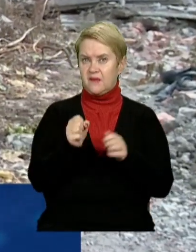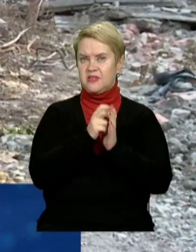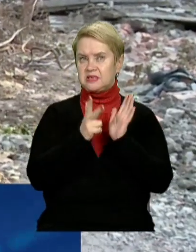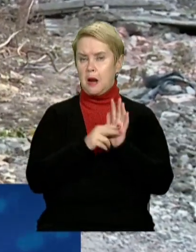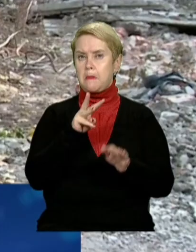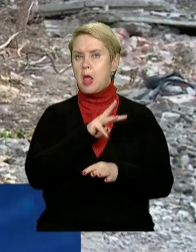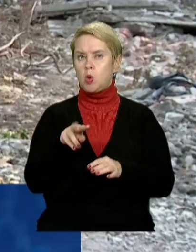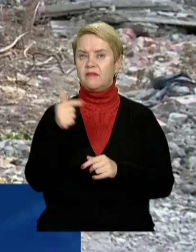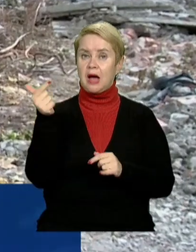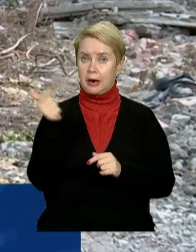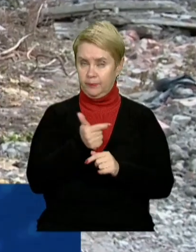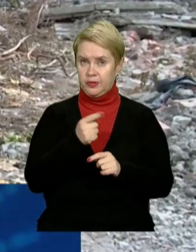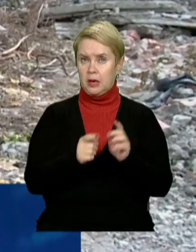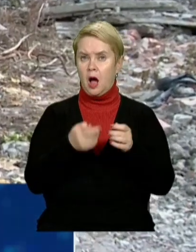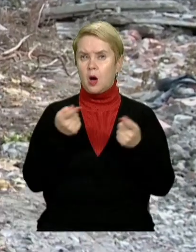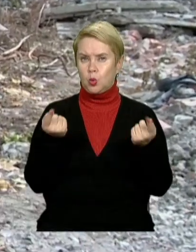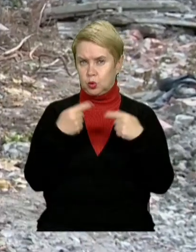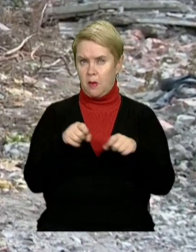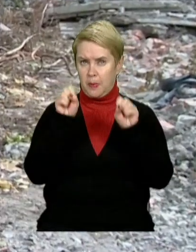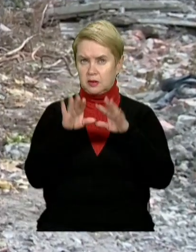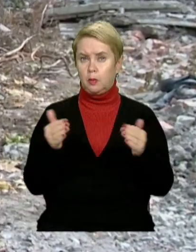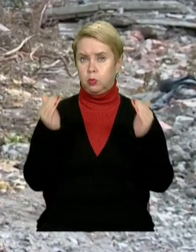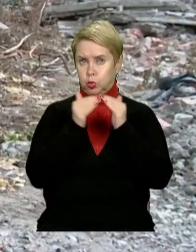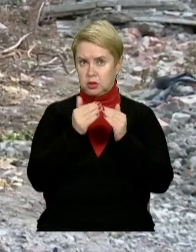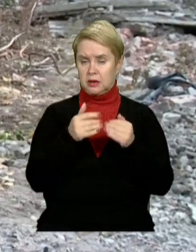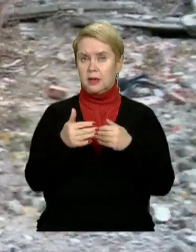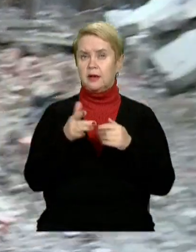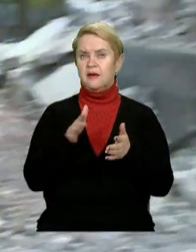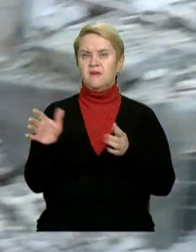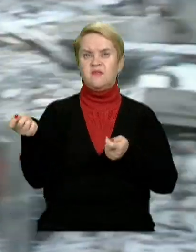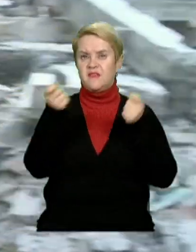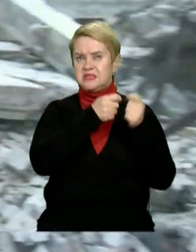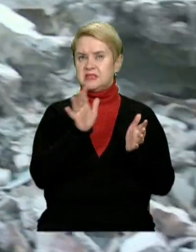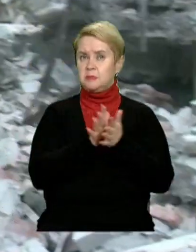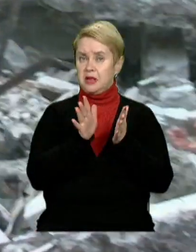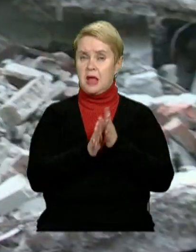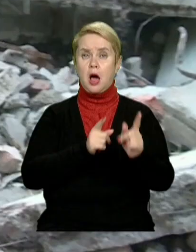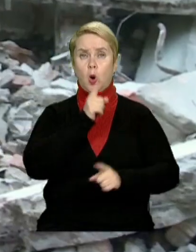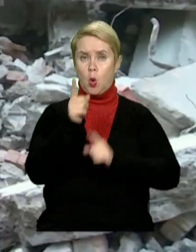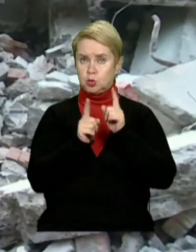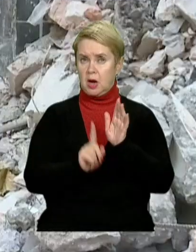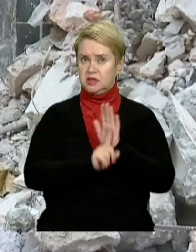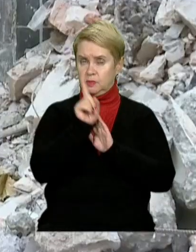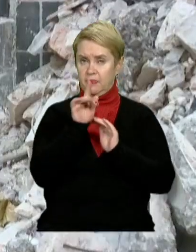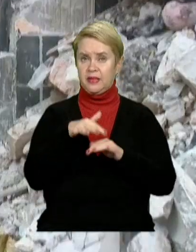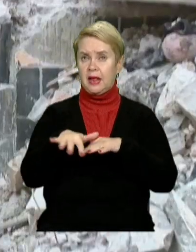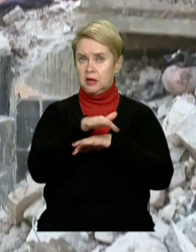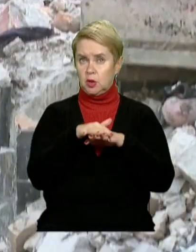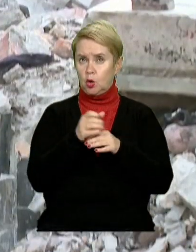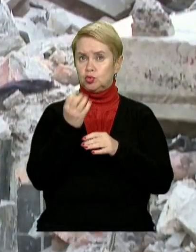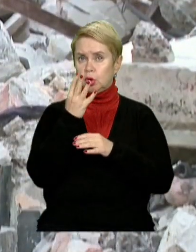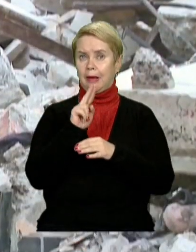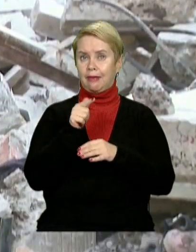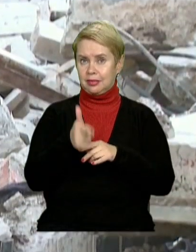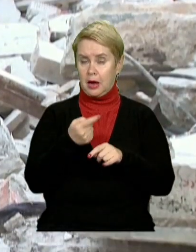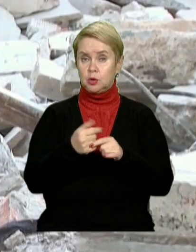18 мільйонів гривень на руйнування покинутих будівель та вивезення сміття. Реконструкція розпочнеться на територію у чотири